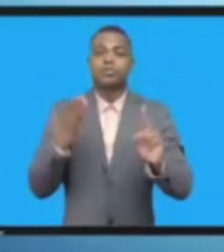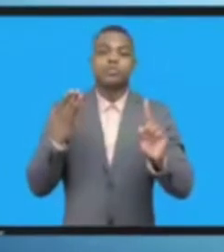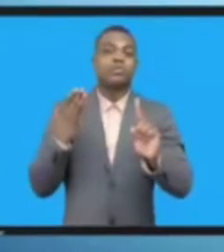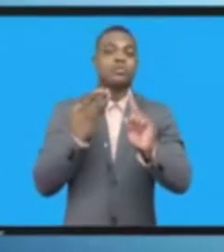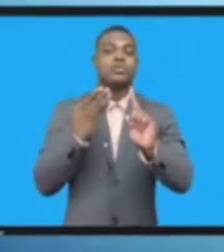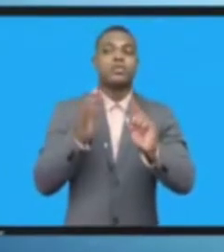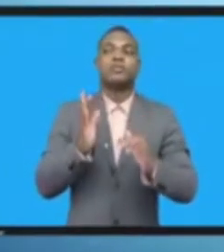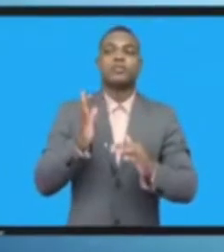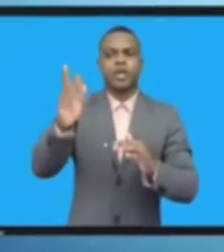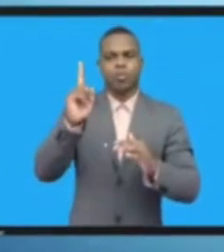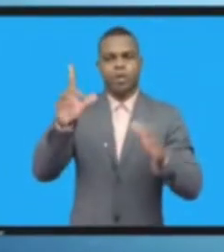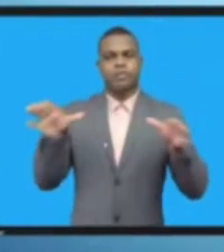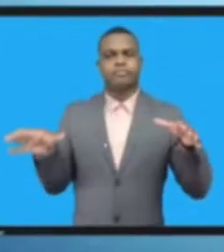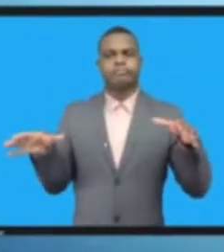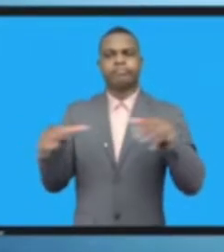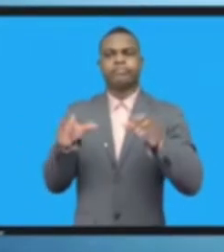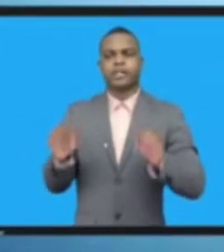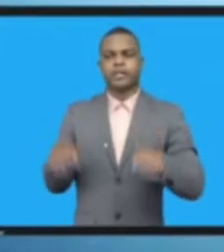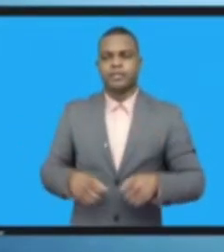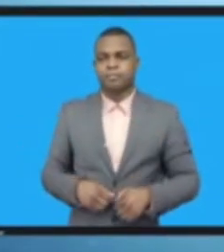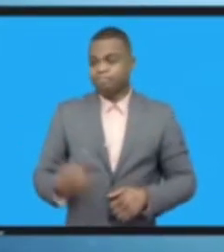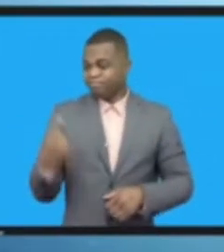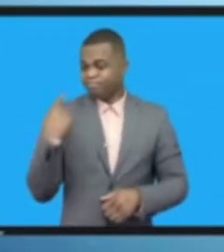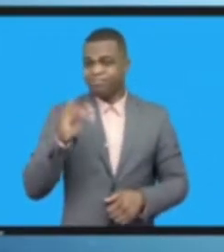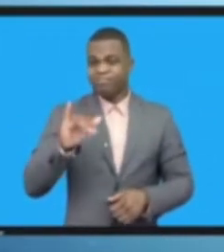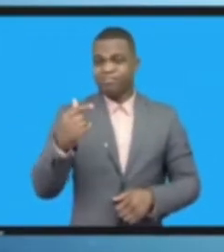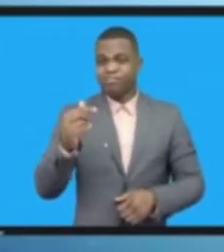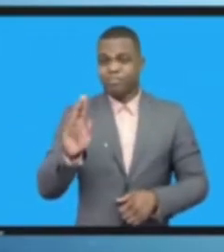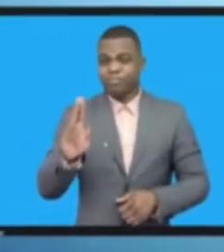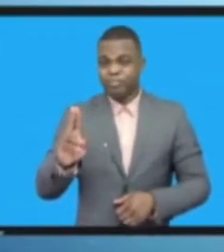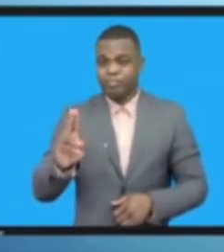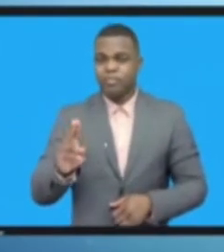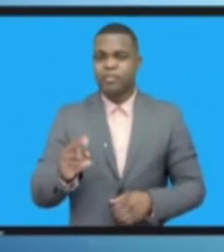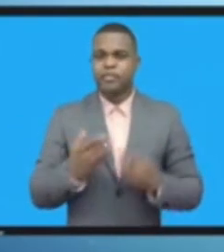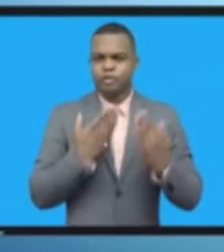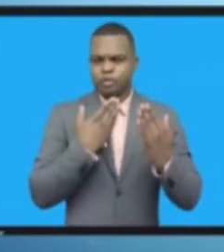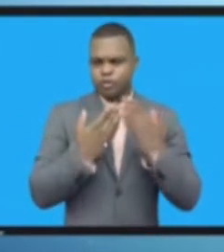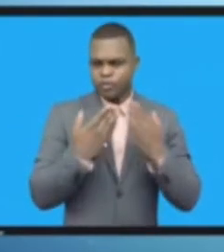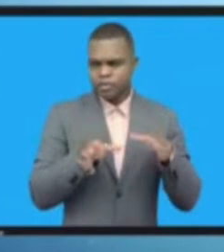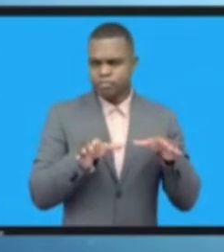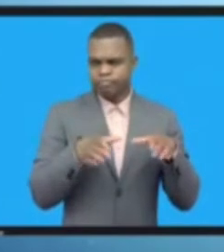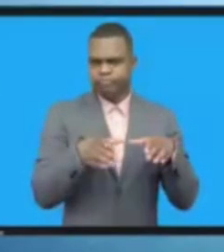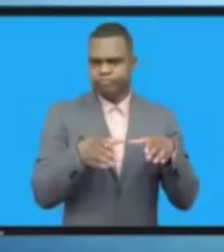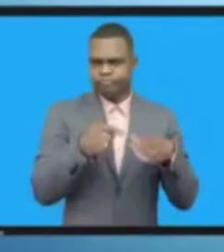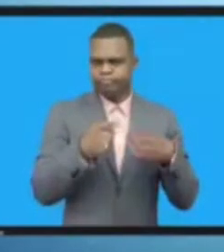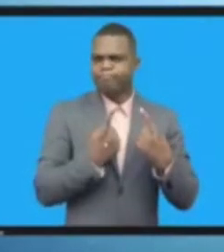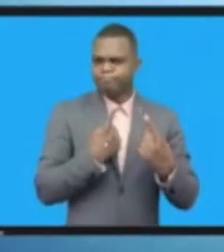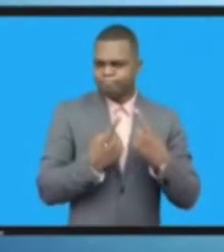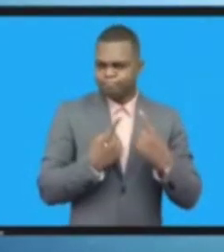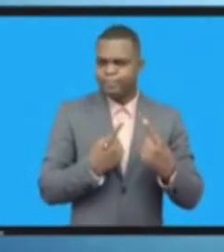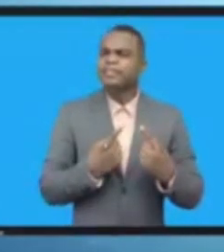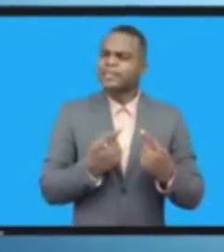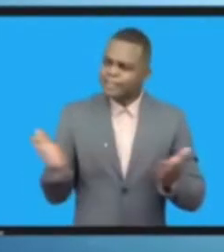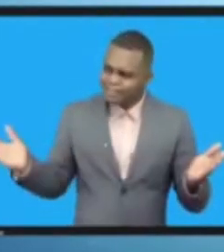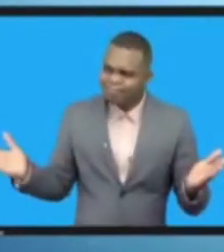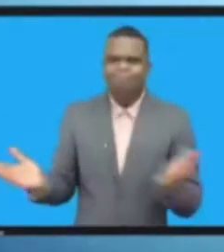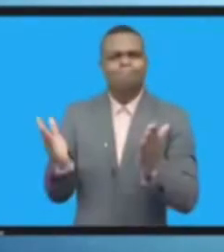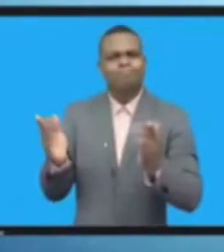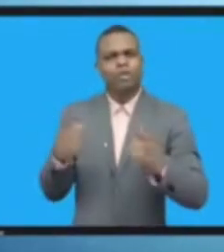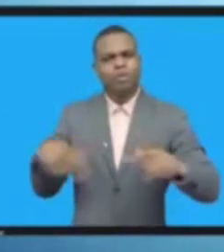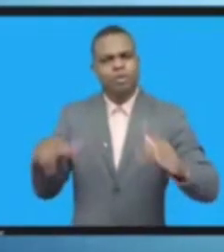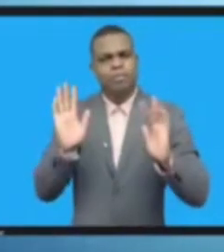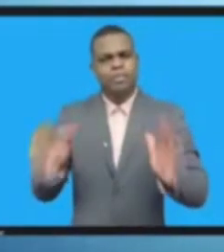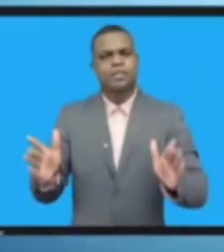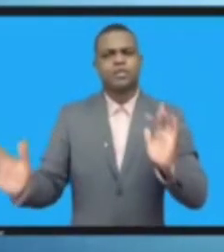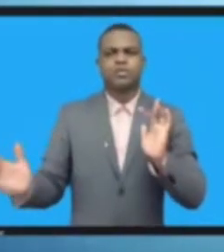لاتحاد الدولي للاتصالات قد أكدت على أنه يتعين علينا أن نستخدم هذه المنصة وأن نستفيد منها